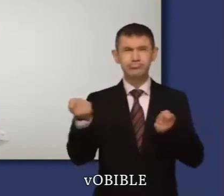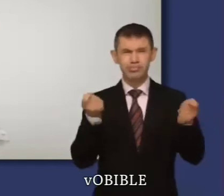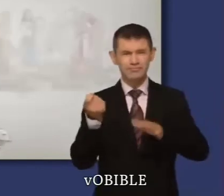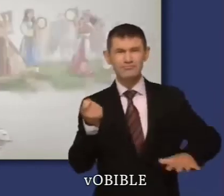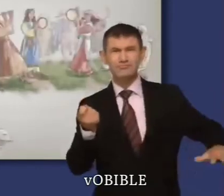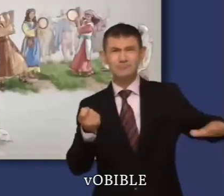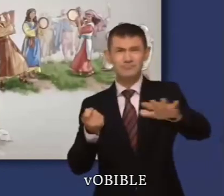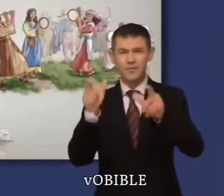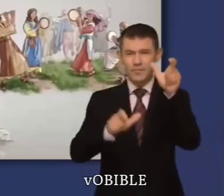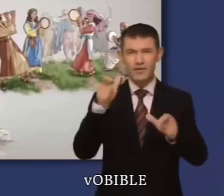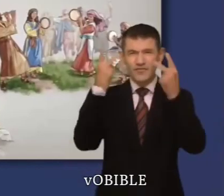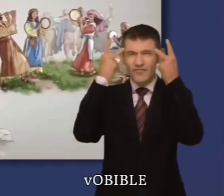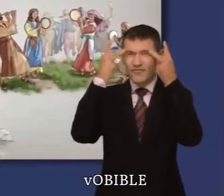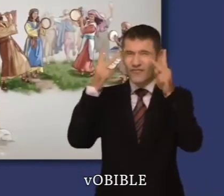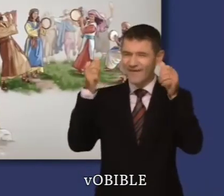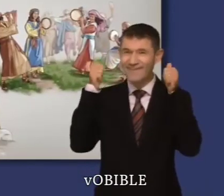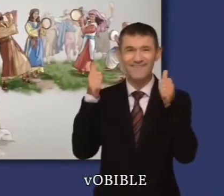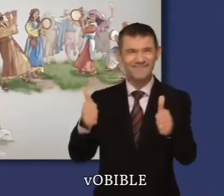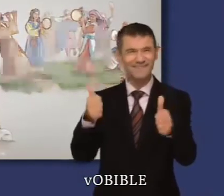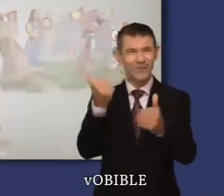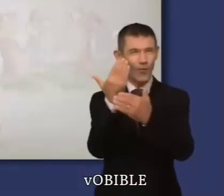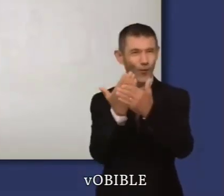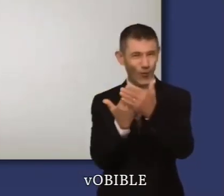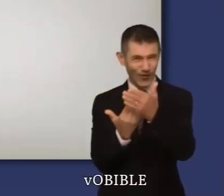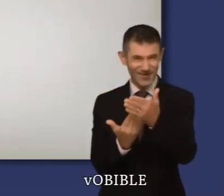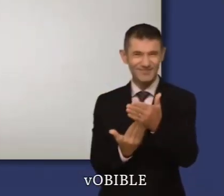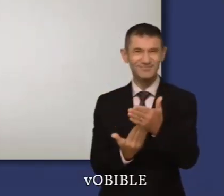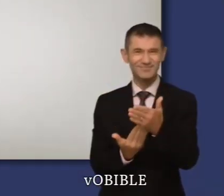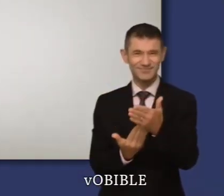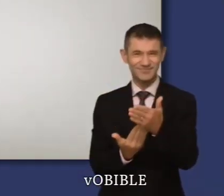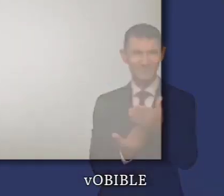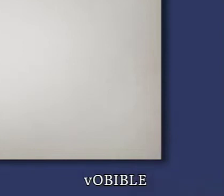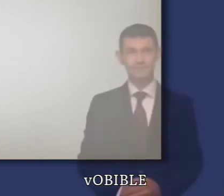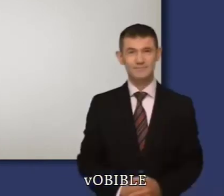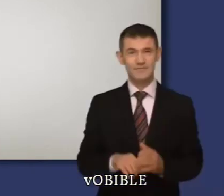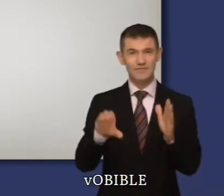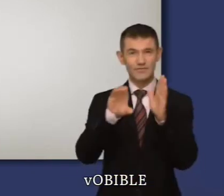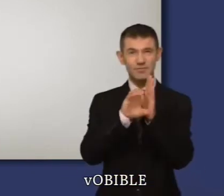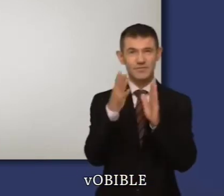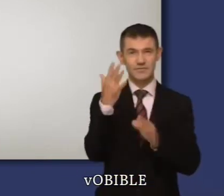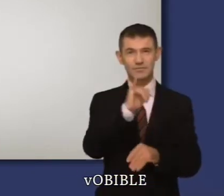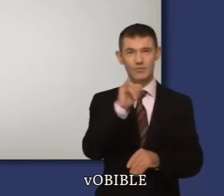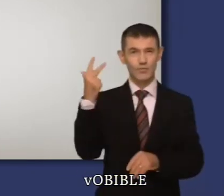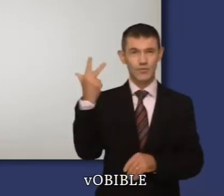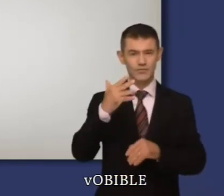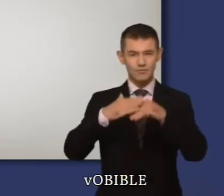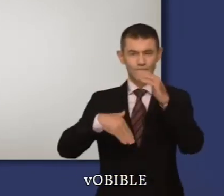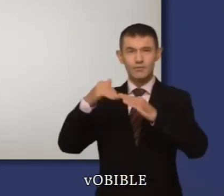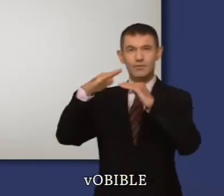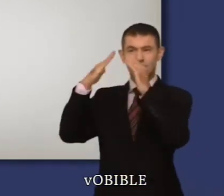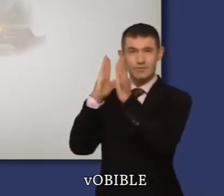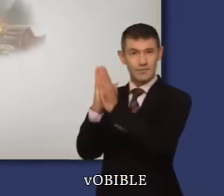serviteurs de Dieu prospèrent sous le règne de Salomon. Les chapitres 5 à 8 parlent de la construction du